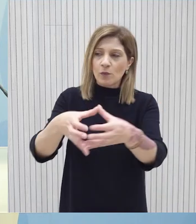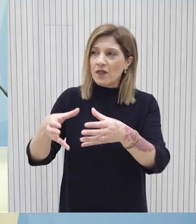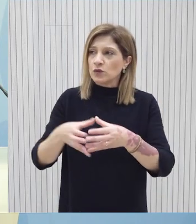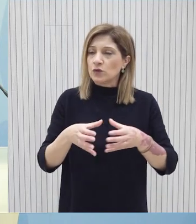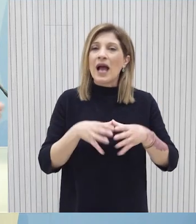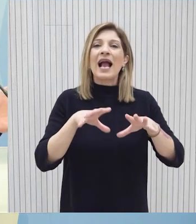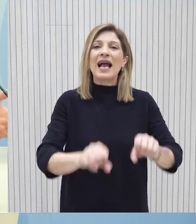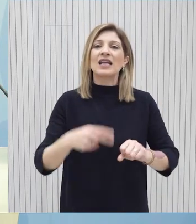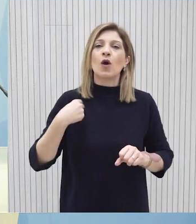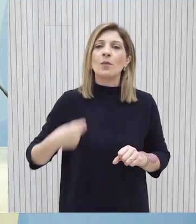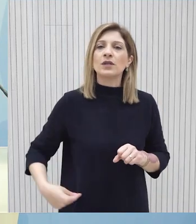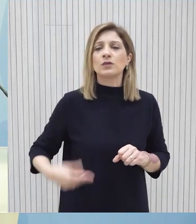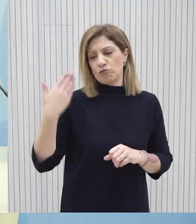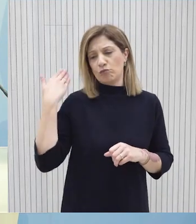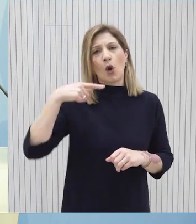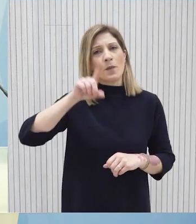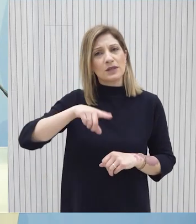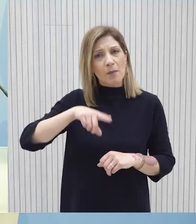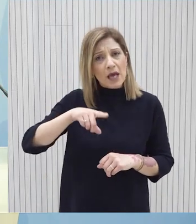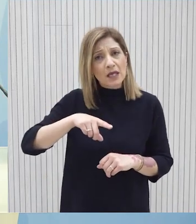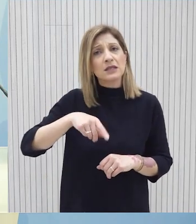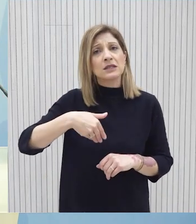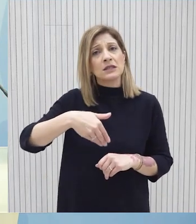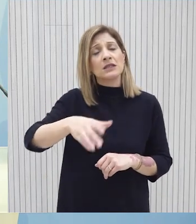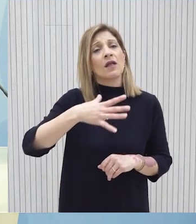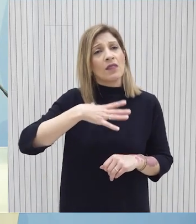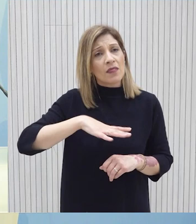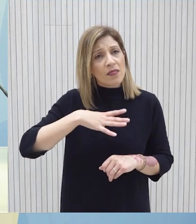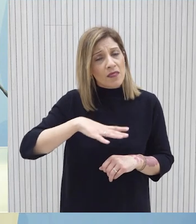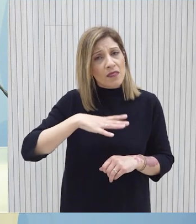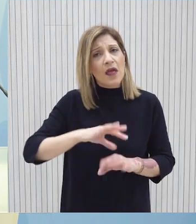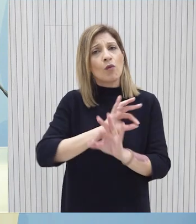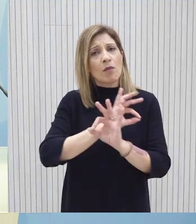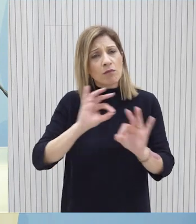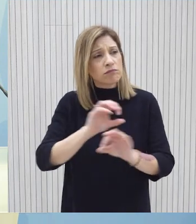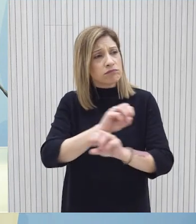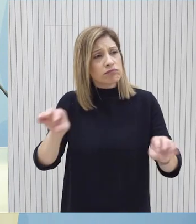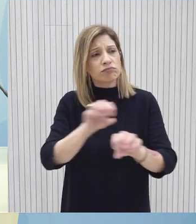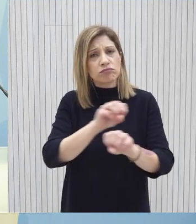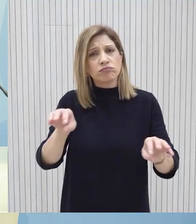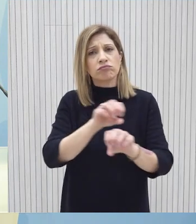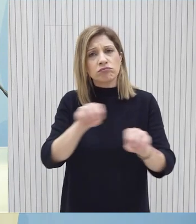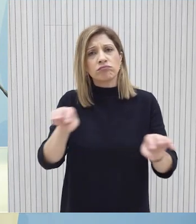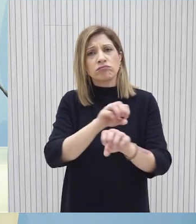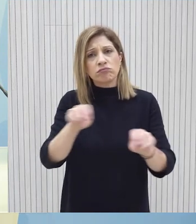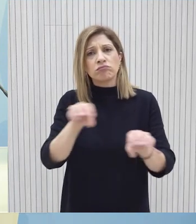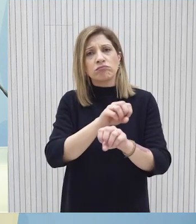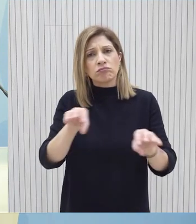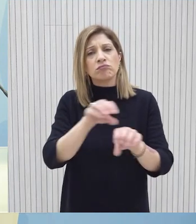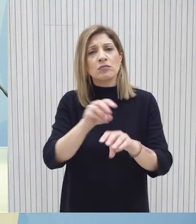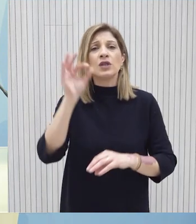κατεχόμενων Δήμων τις προηγούμενες μέρες ενδεχομένως να γίνει μια συγκεκριμένη εξτρατεία με την οποία να